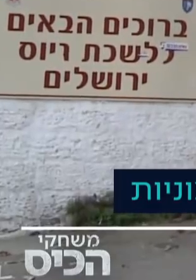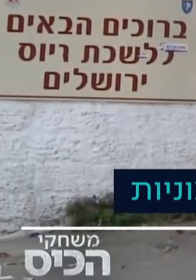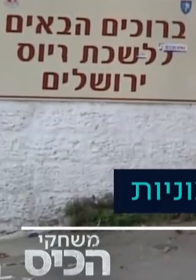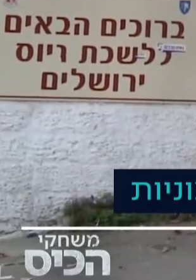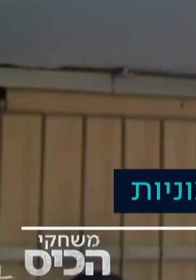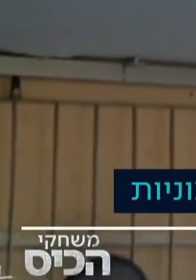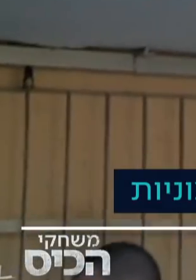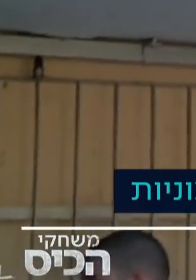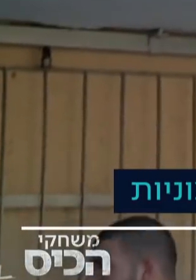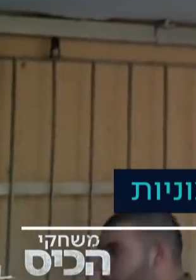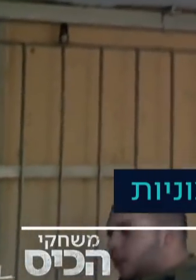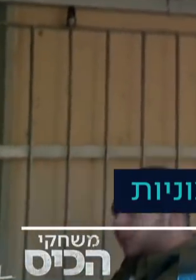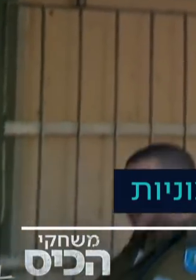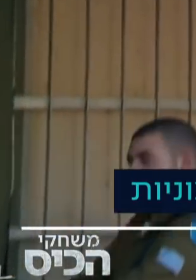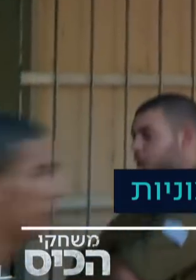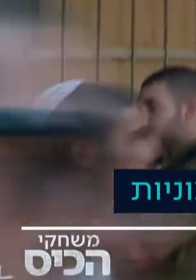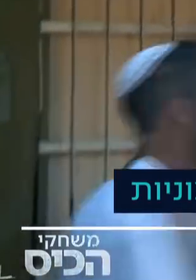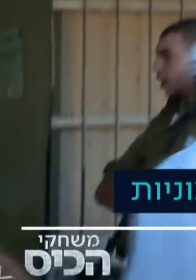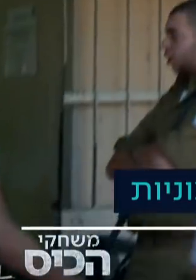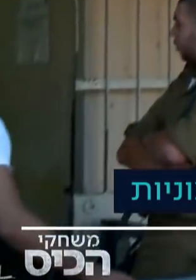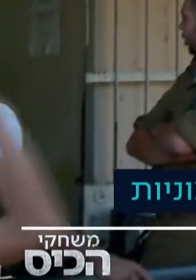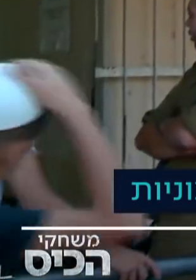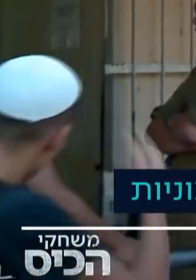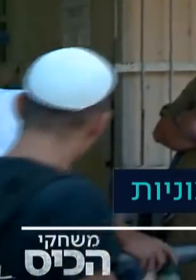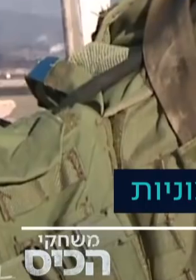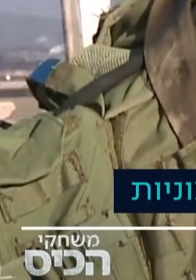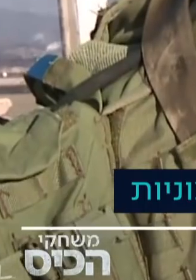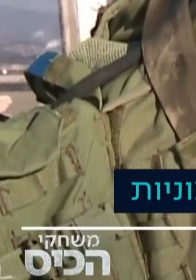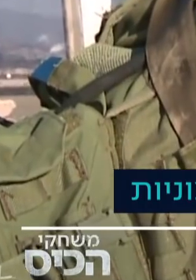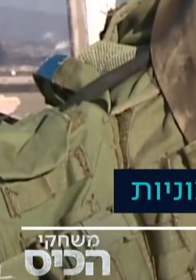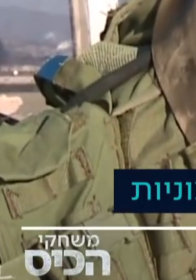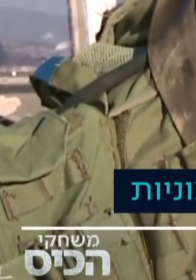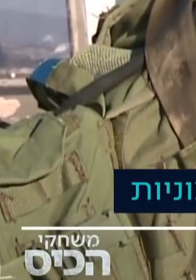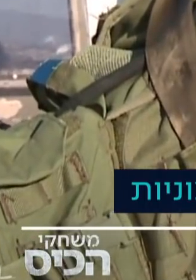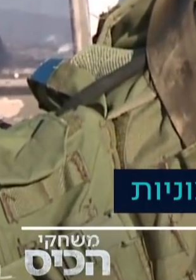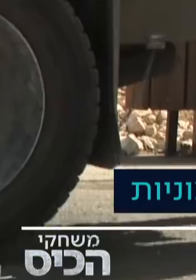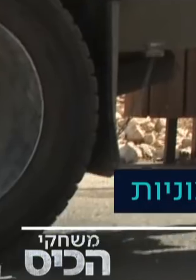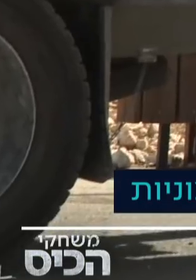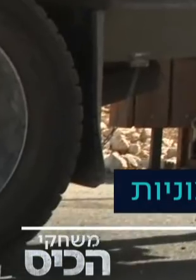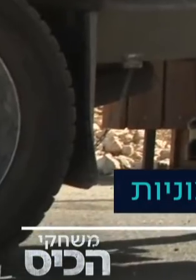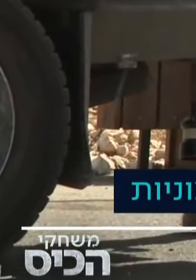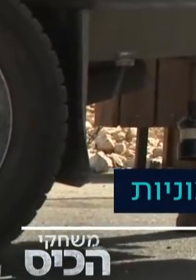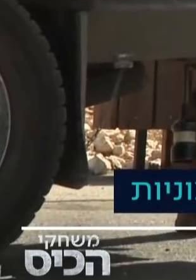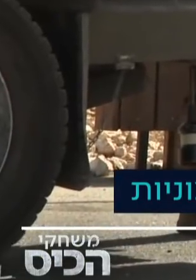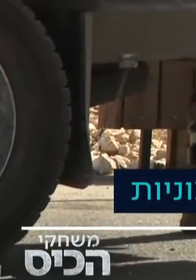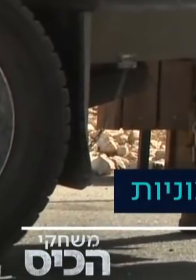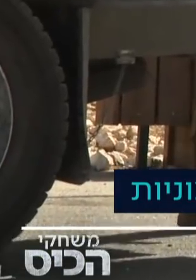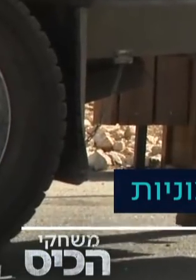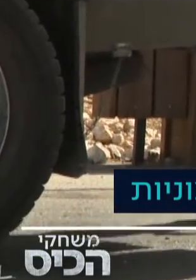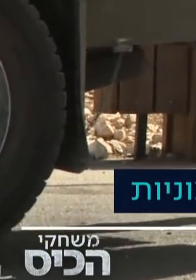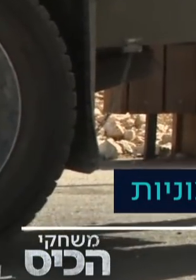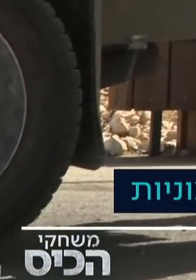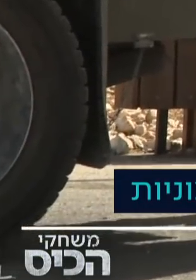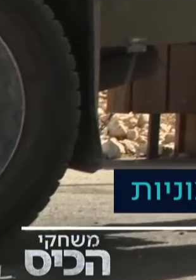הביטחון אבל במטכל אין גורם אחראי שבוחן את השירותים שצהל מקבל מהחברות החיצוניות ואין גורם